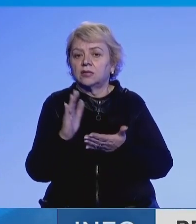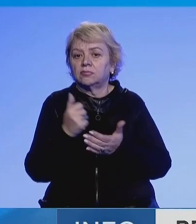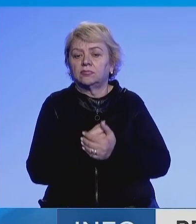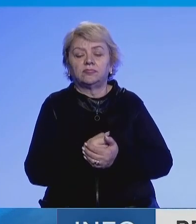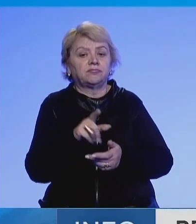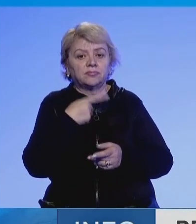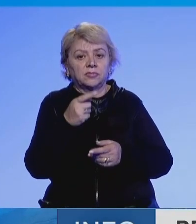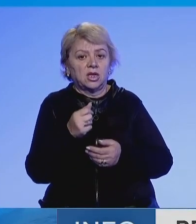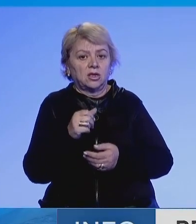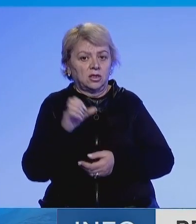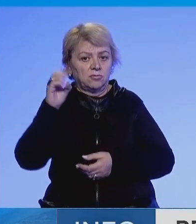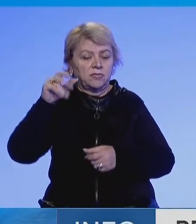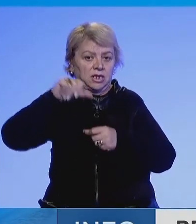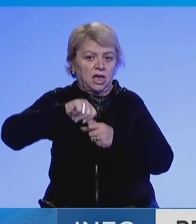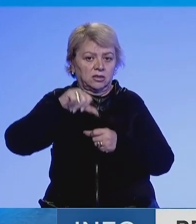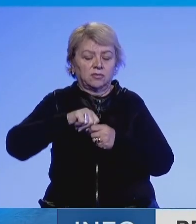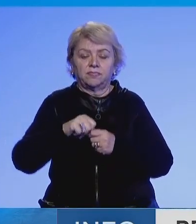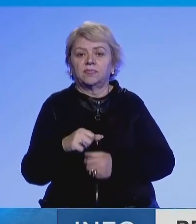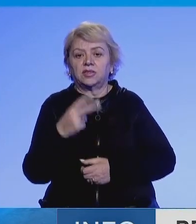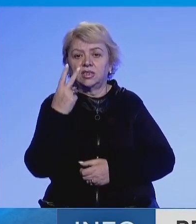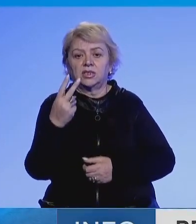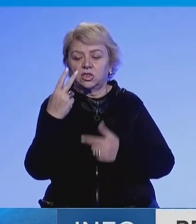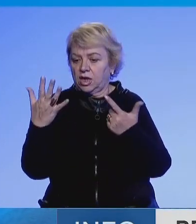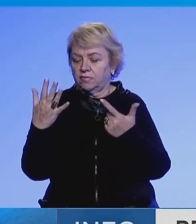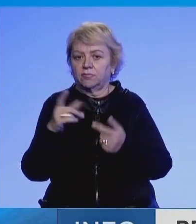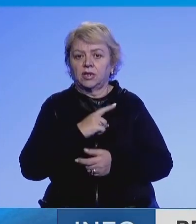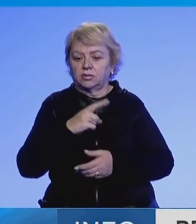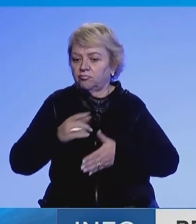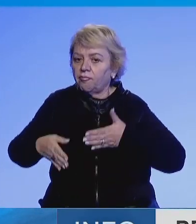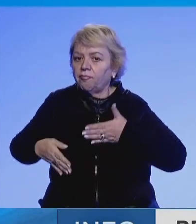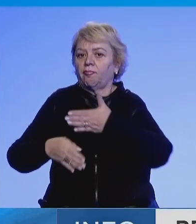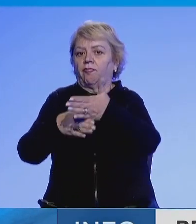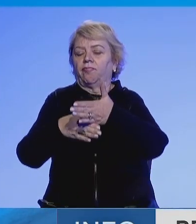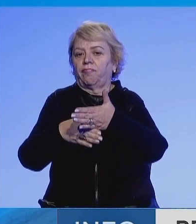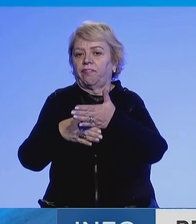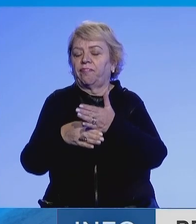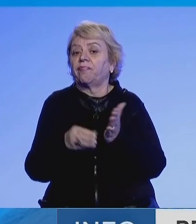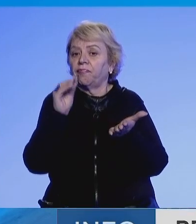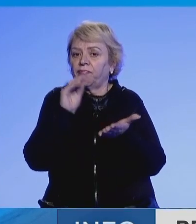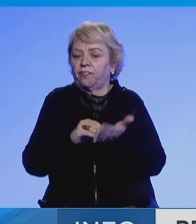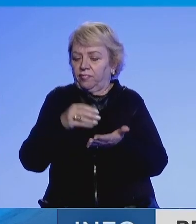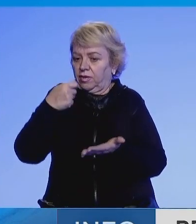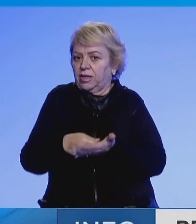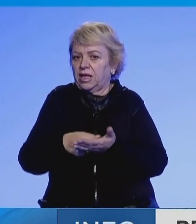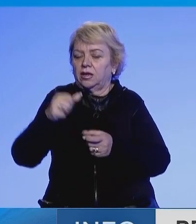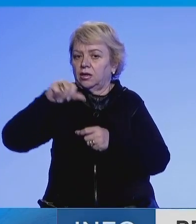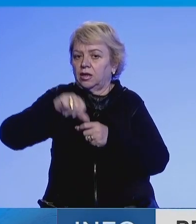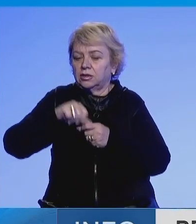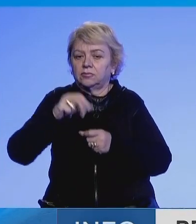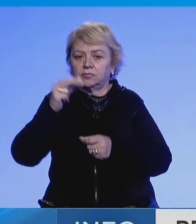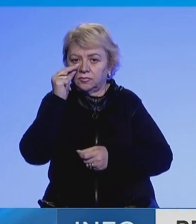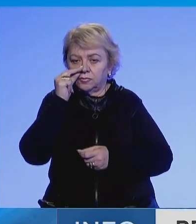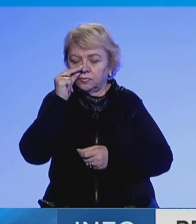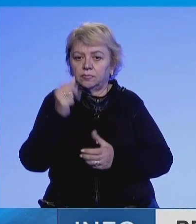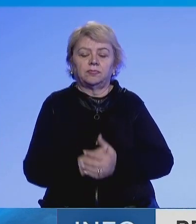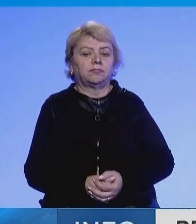të kufizuar qmimet e gazit. 27 vende pritet të mbështesi një standard alternativ qmimi për bljerjen e gazit natyror të lëngshëm